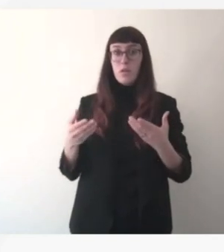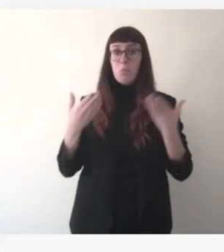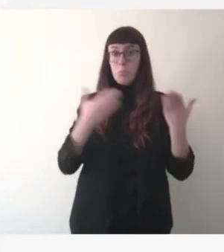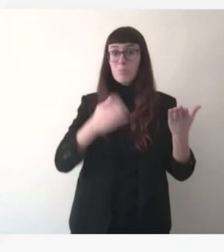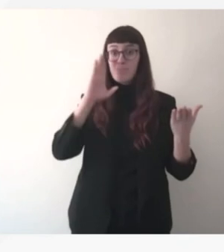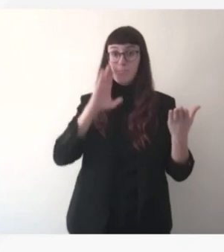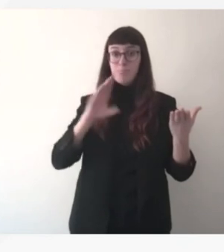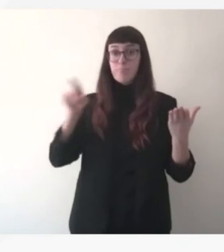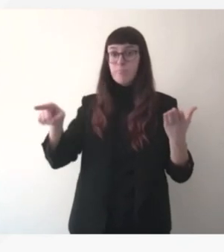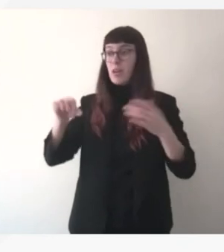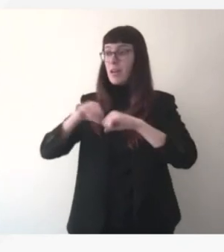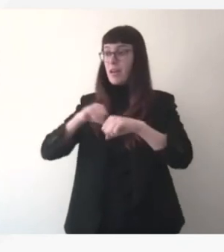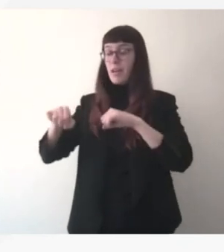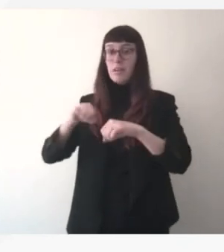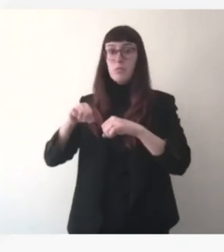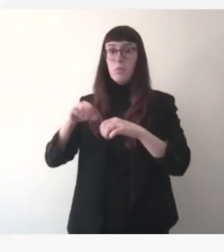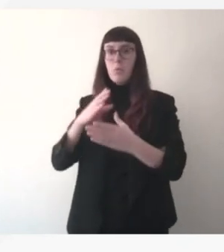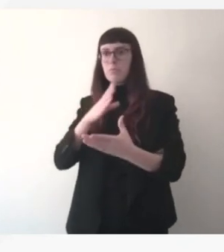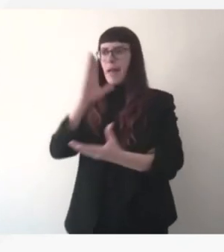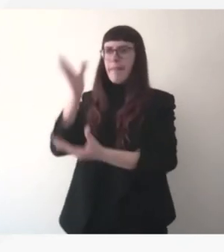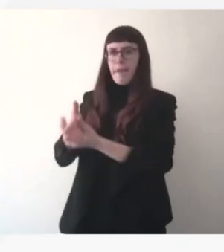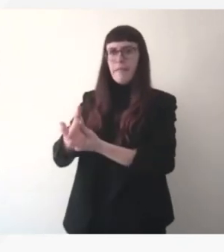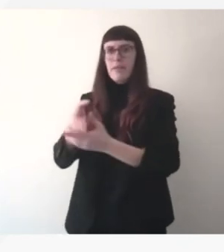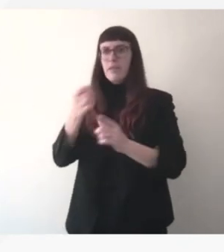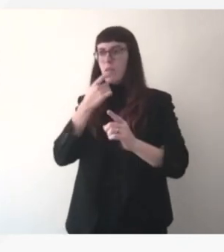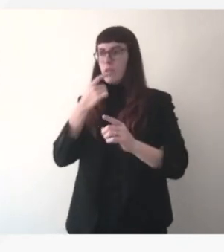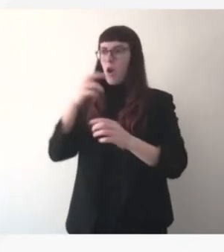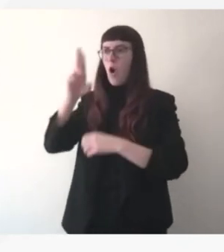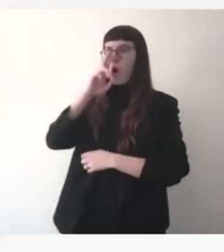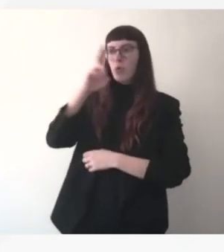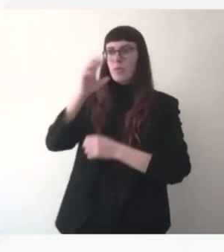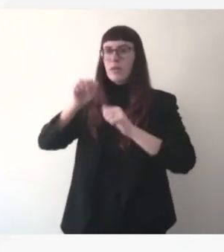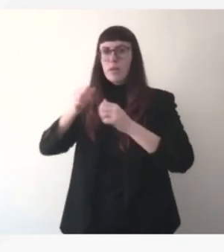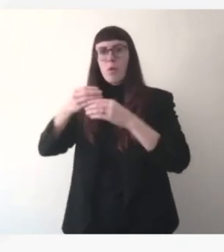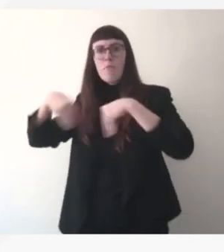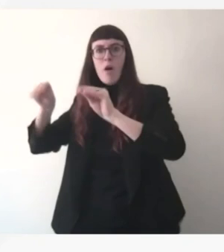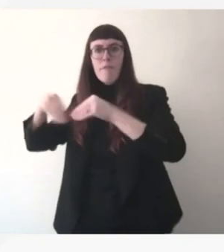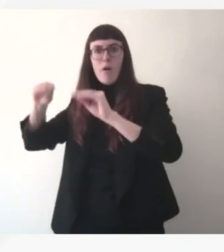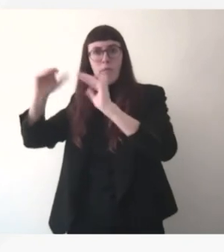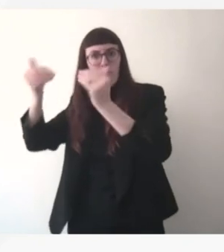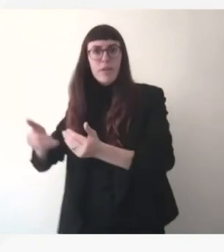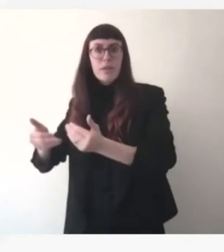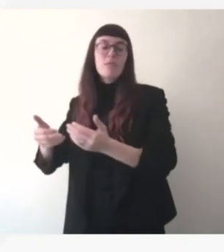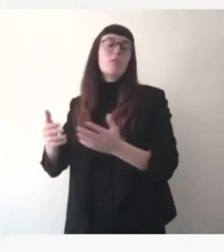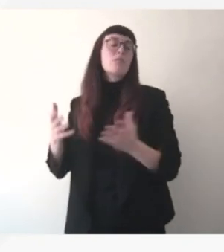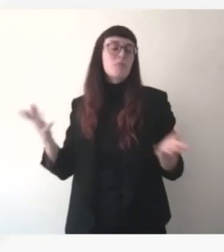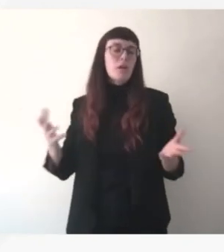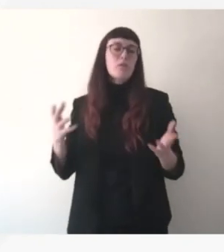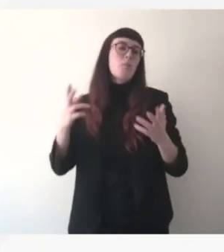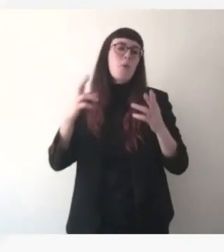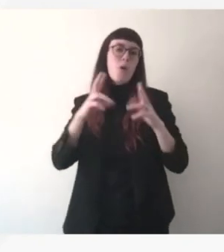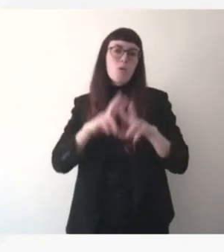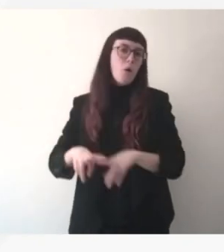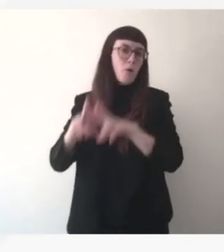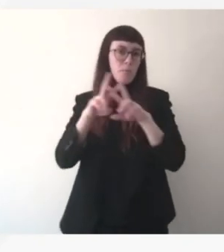avec ces entreprises qui sont des entreprises donc largement consommateurs comme vous savez de bandes passantes alors maintenant en ce qui